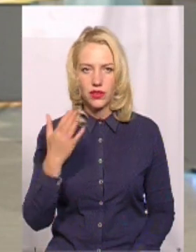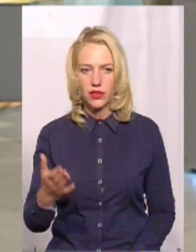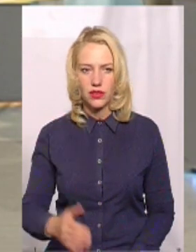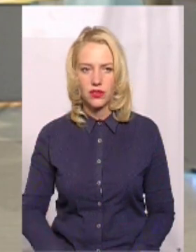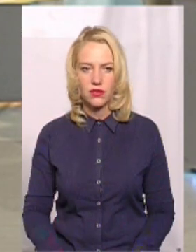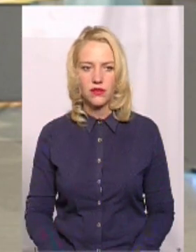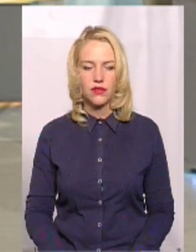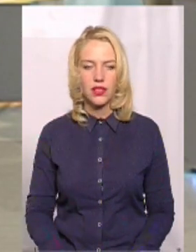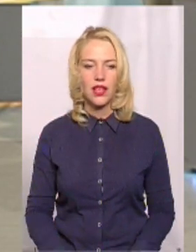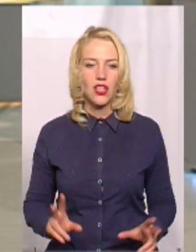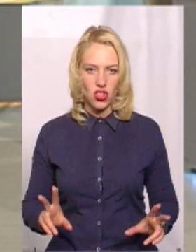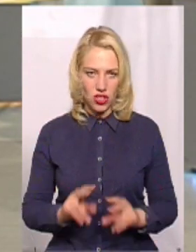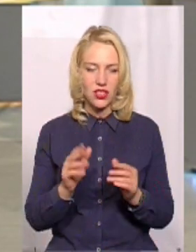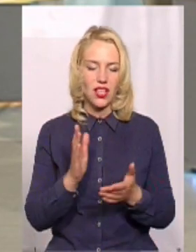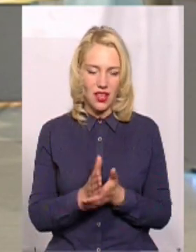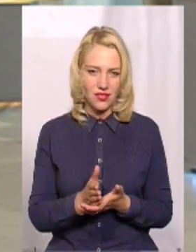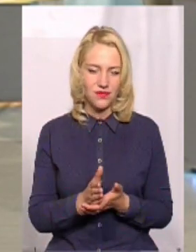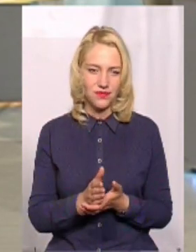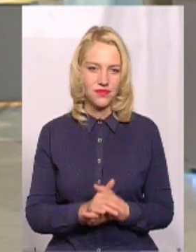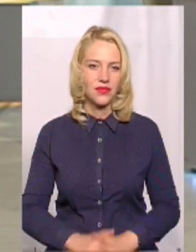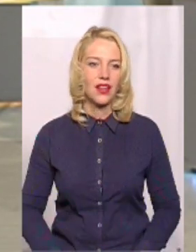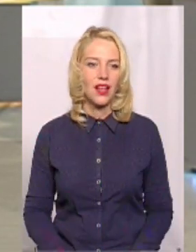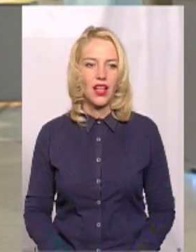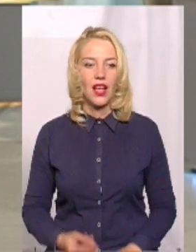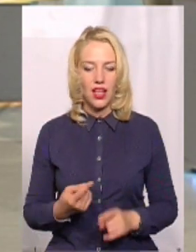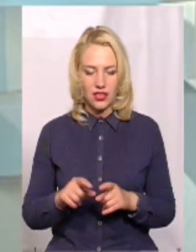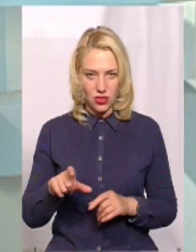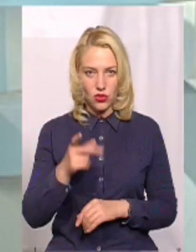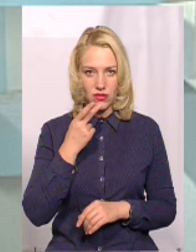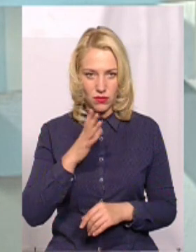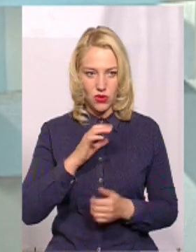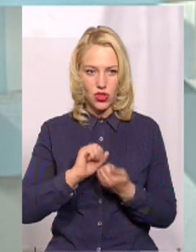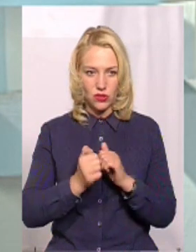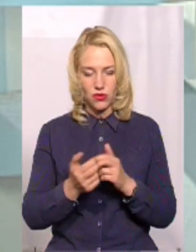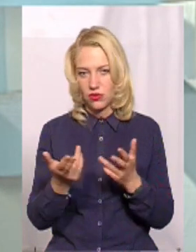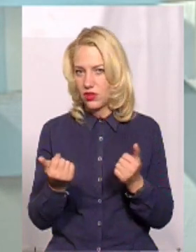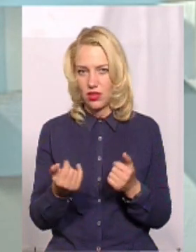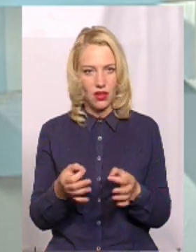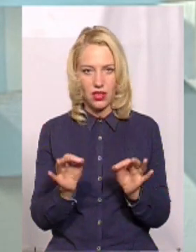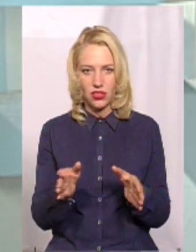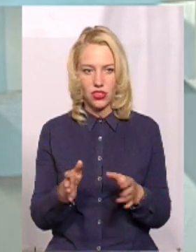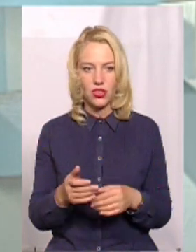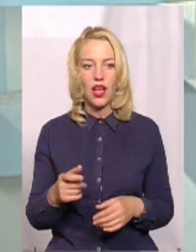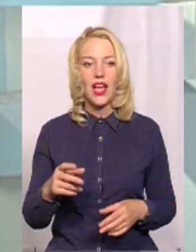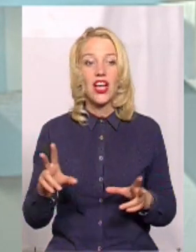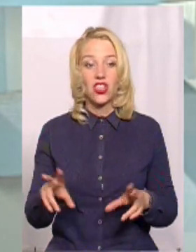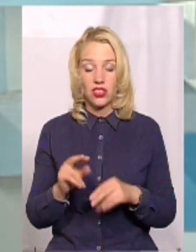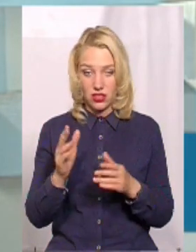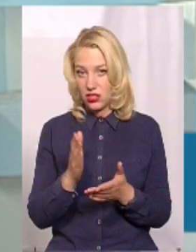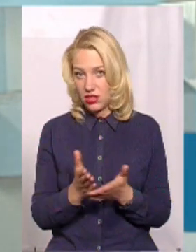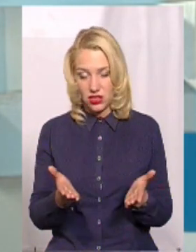є. А ця дорога завжди була щебеневою? Звісно. Значить, шанси є.